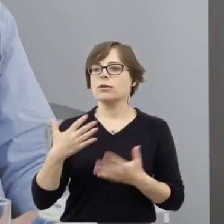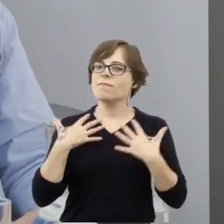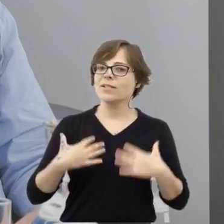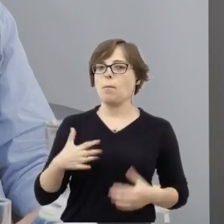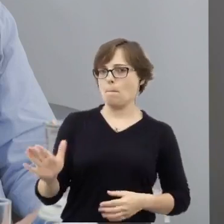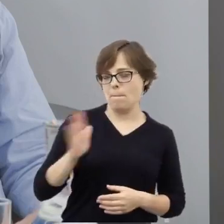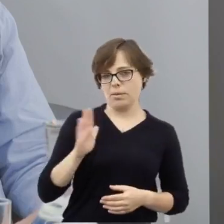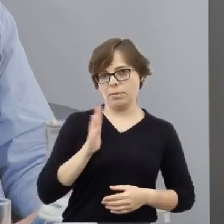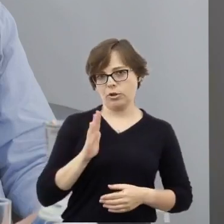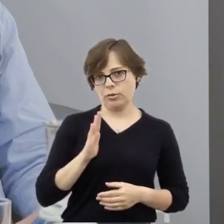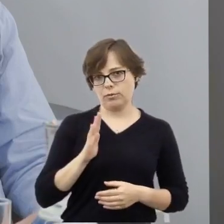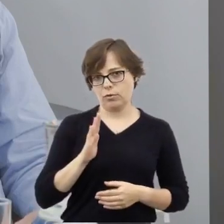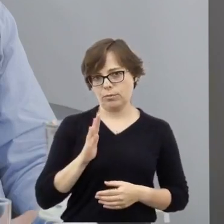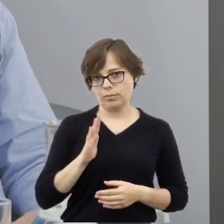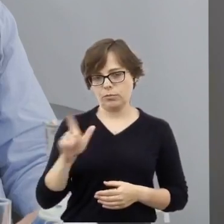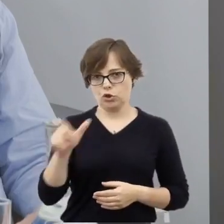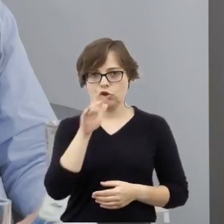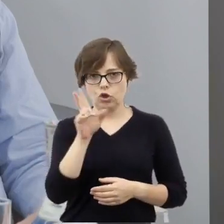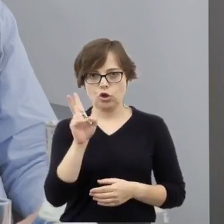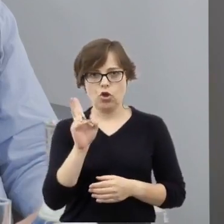ocalonych Żydów.